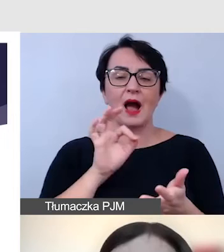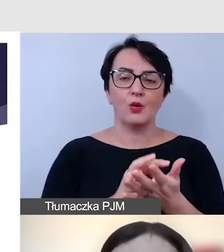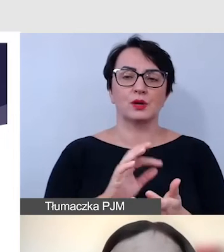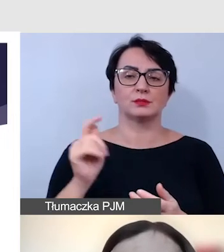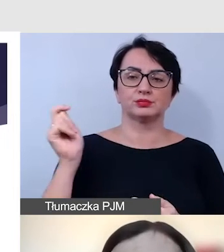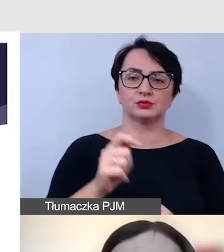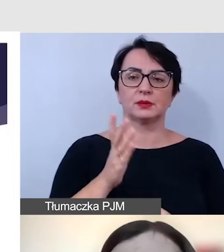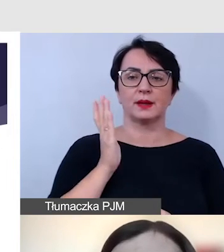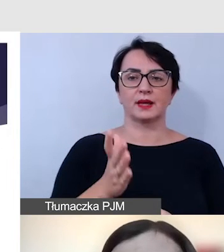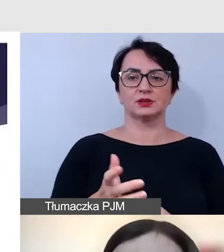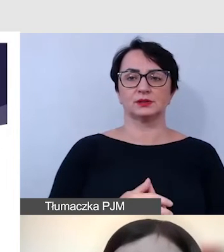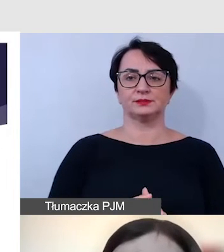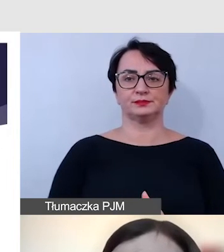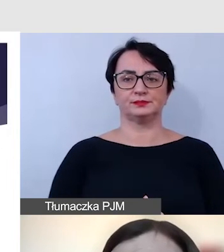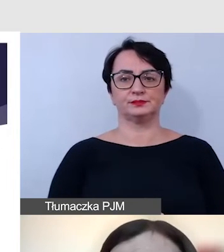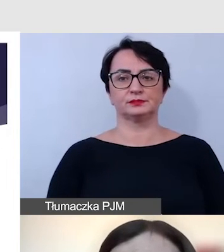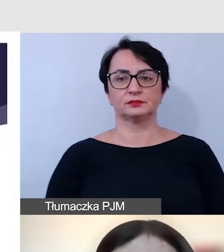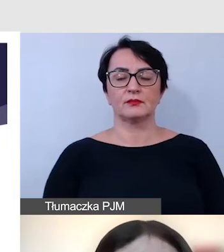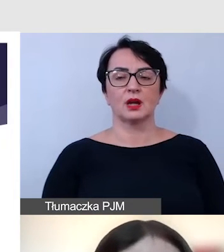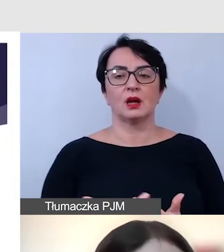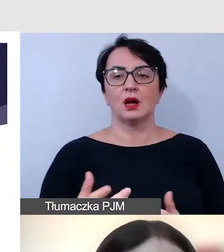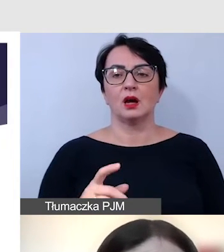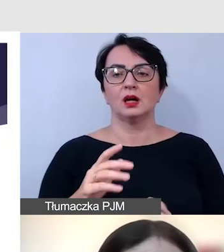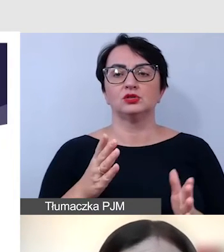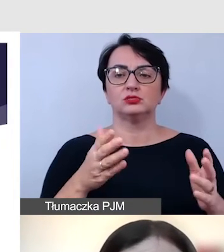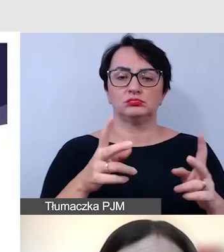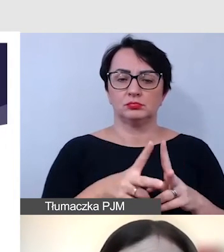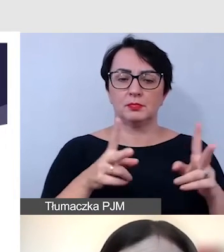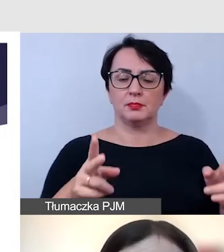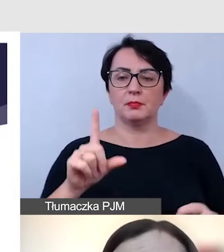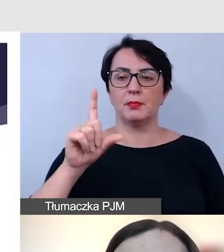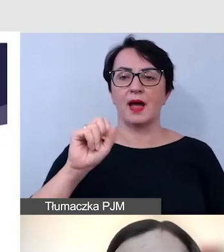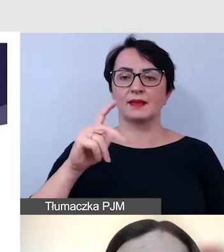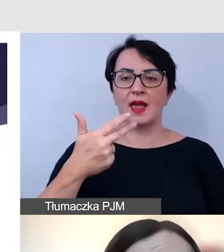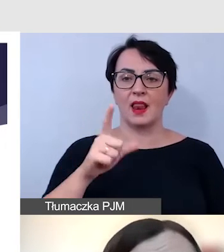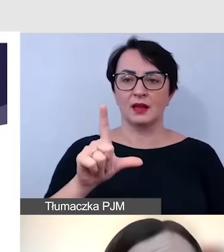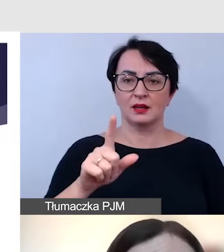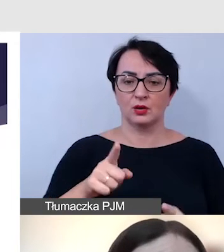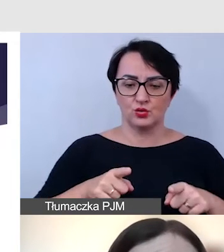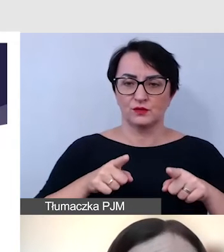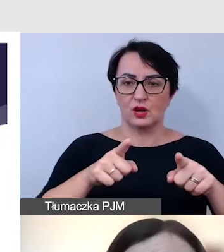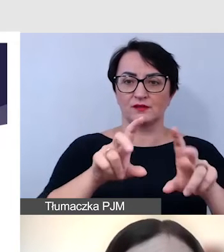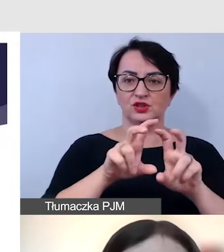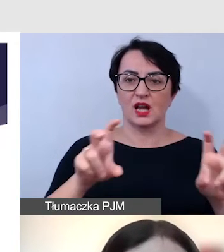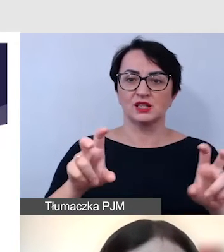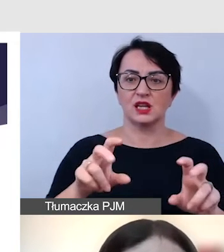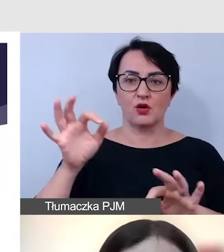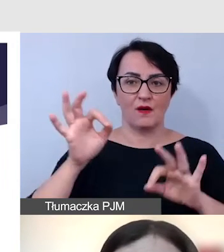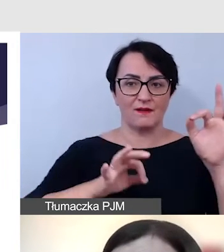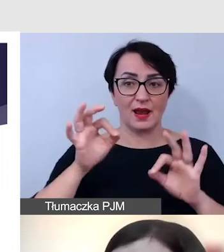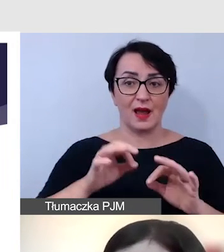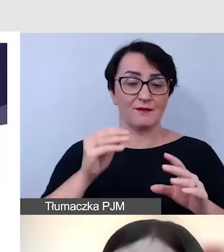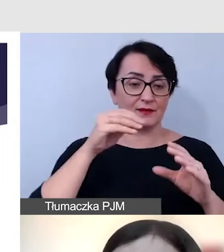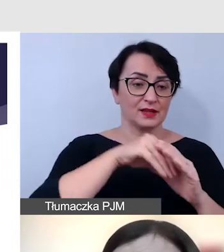przykład z panelami odbywającymi się równolegle podczas konferencji. Nie na każdym panelu muszą być wszystkie